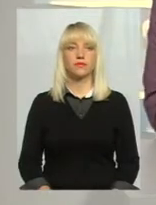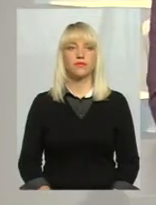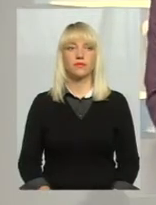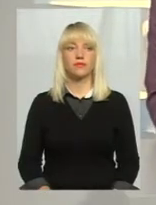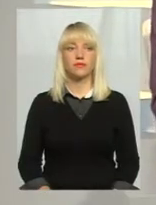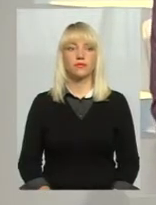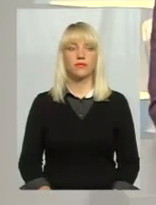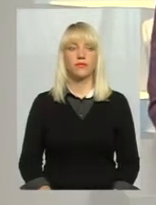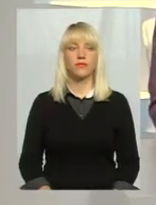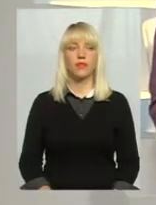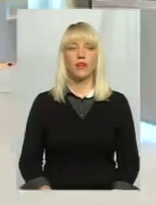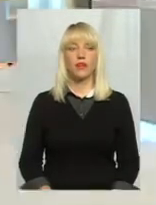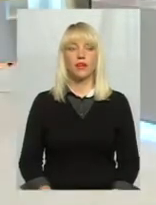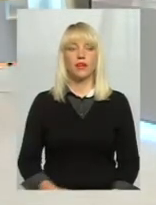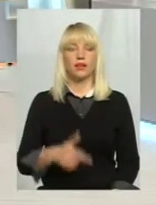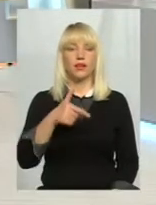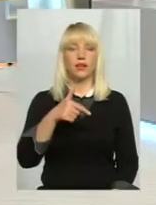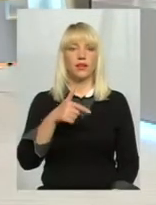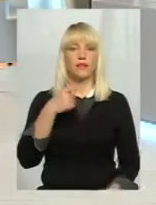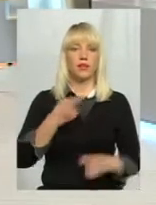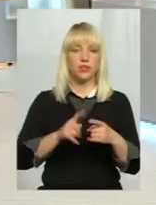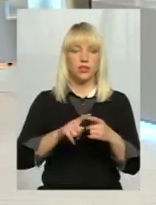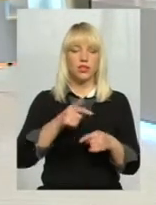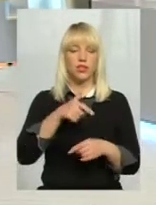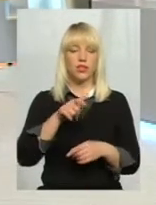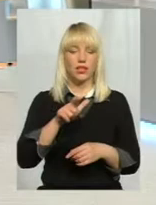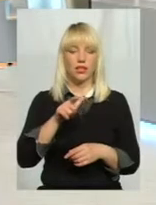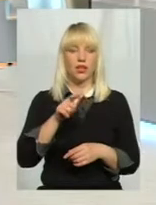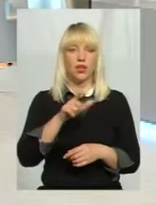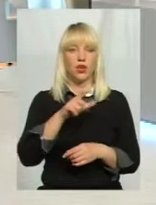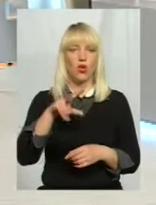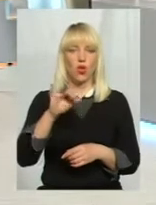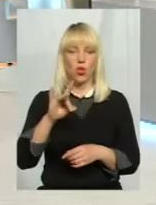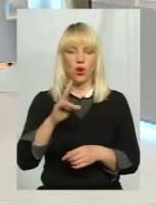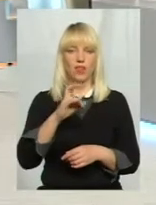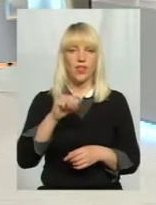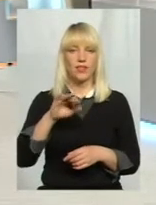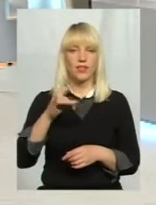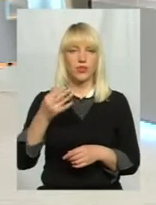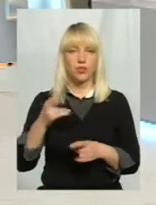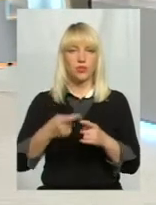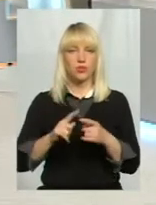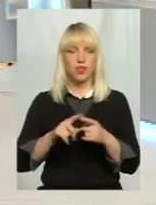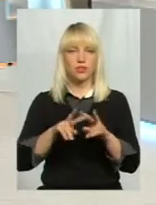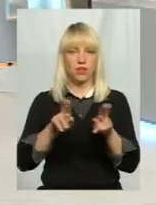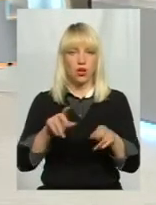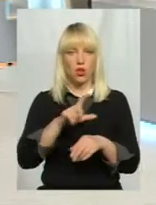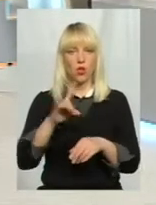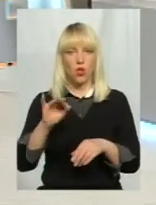Пане Станиславо, той гіпохлорид натрію, про який ви говорили, це по суті той же хлор чи суттєва якась відмінність є?